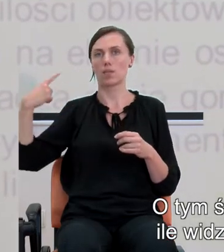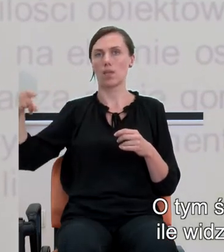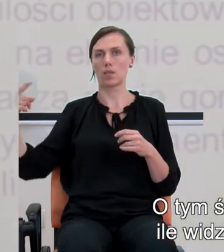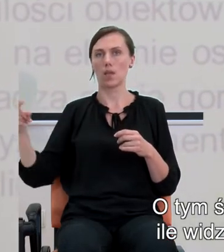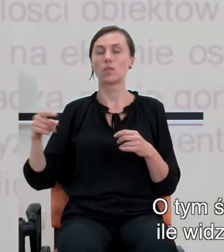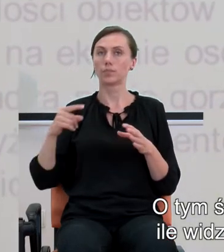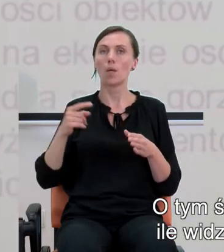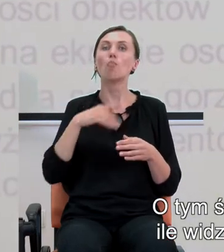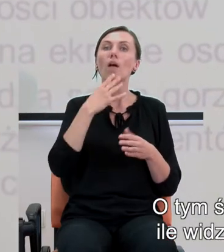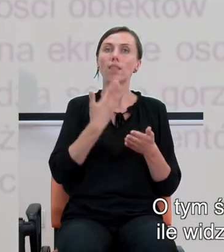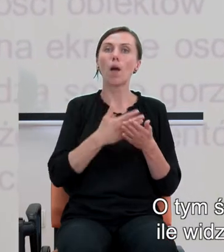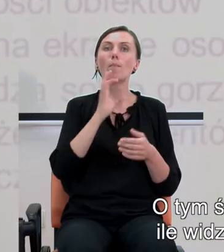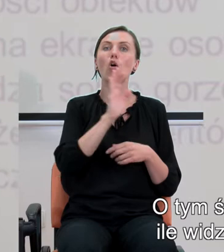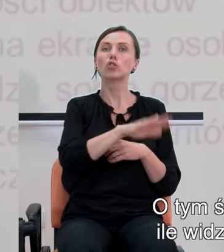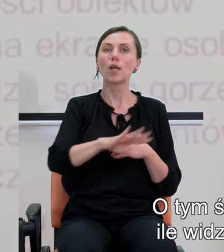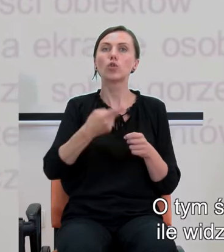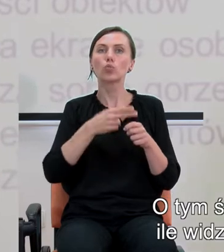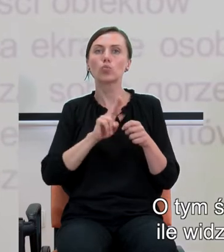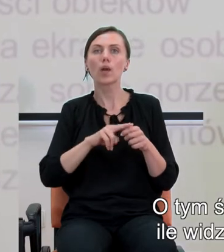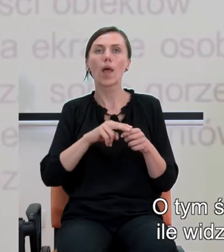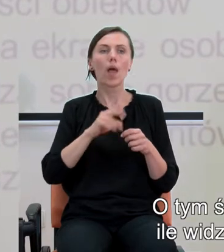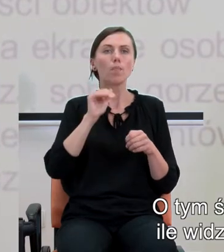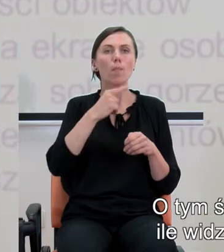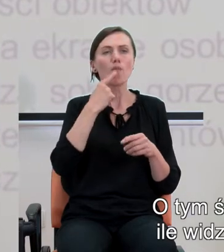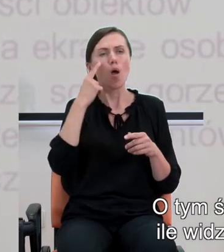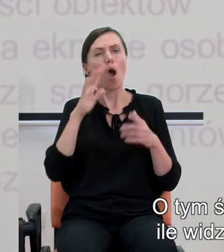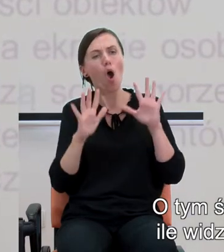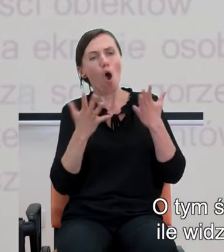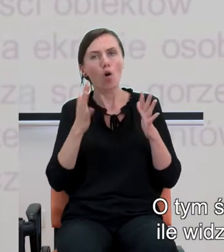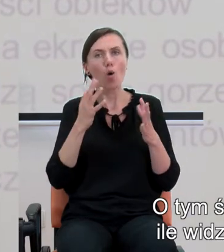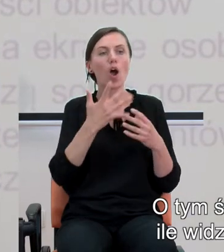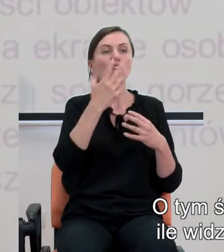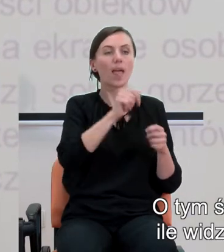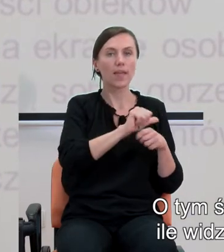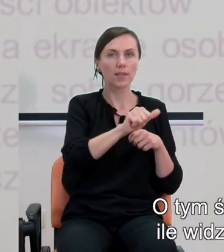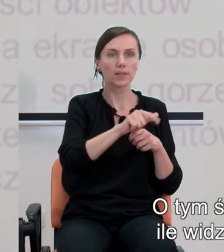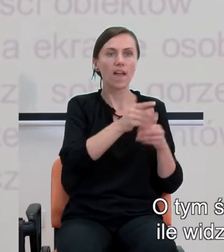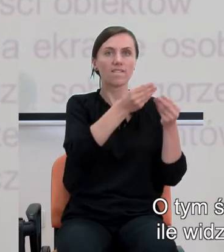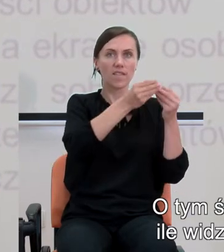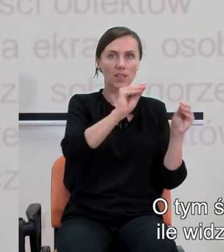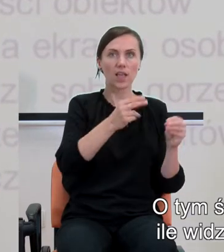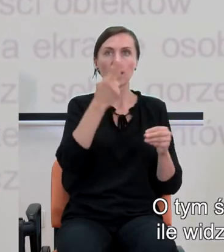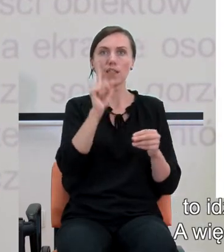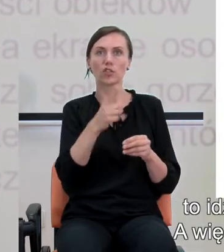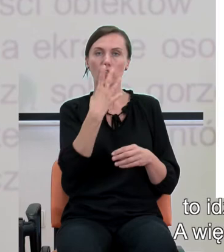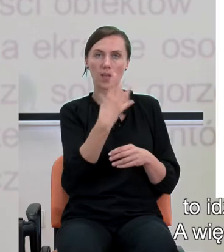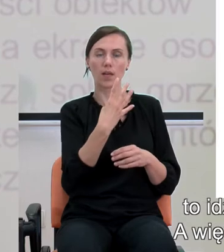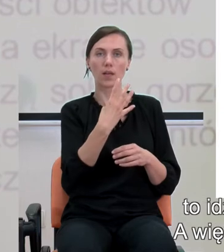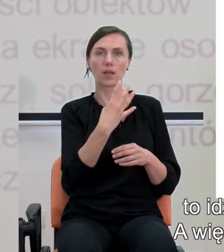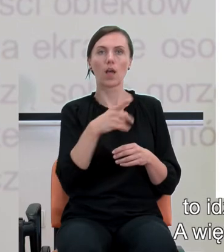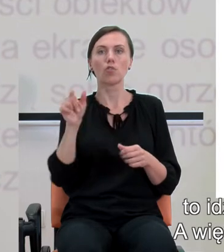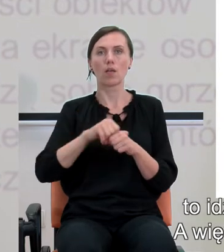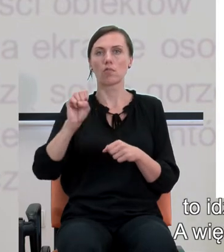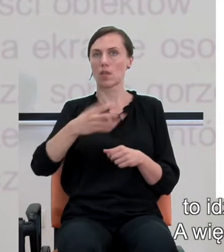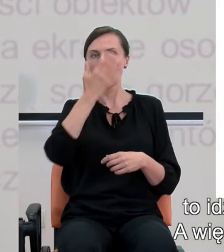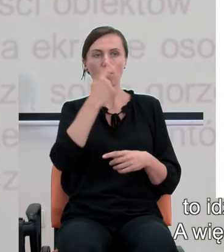dzieci, które mają szacować, ile widzą elementów, jeśli jest ich więcej niż 4, to idzie im